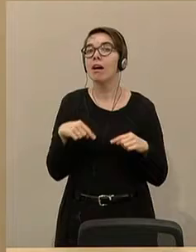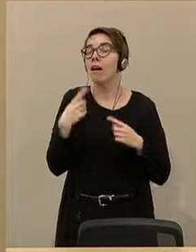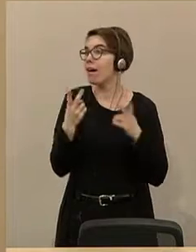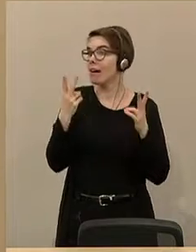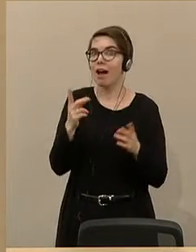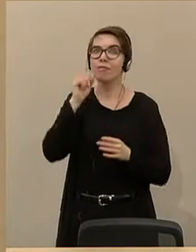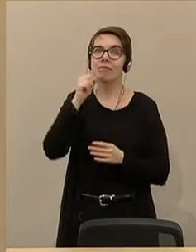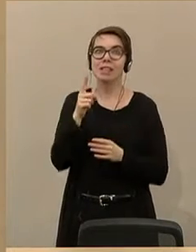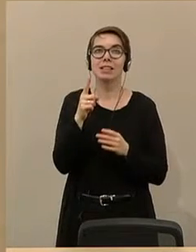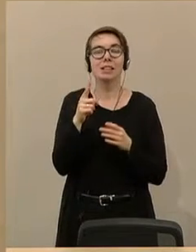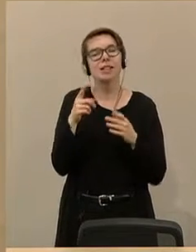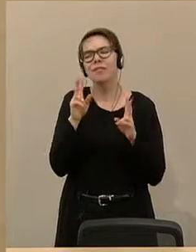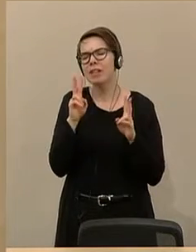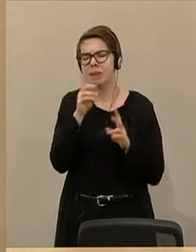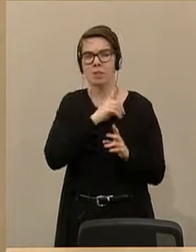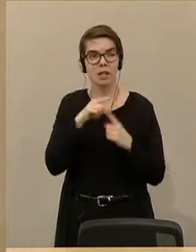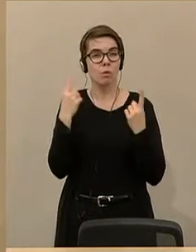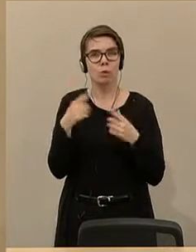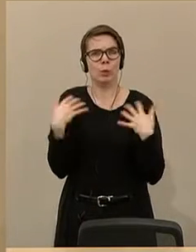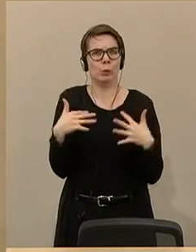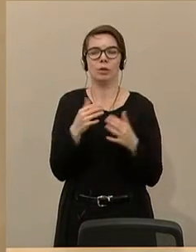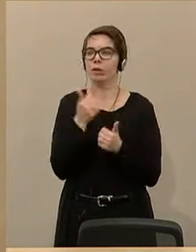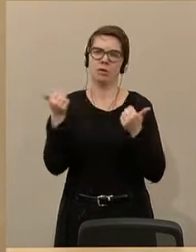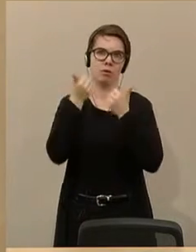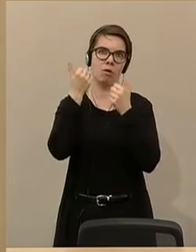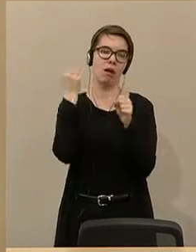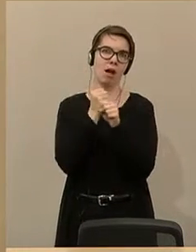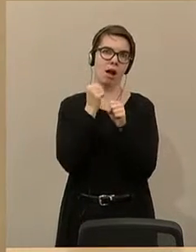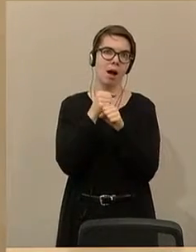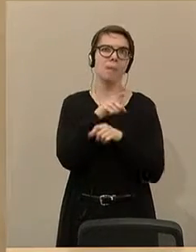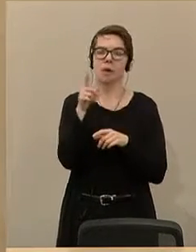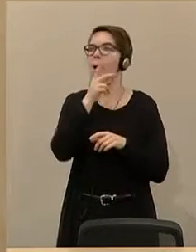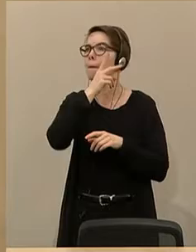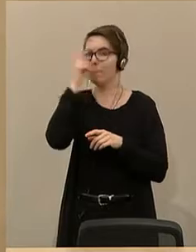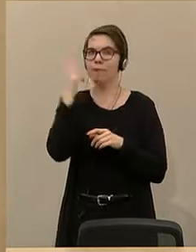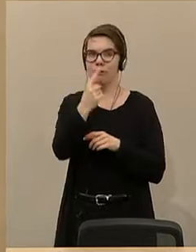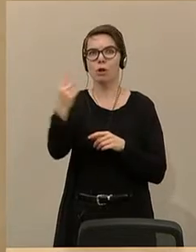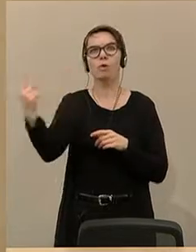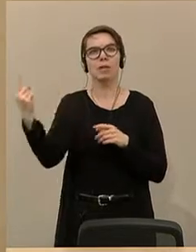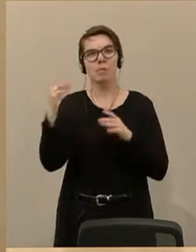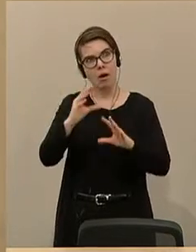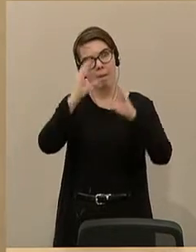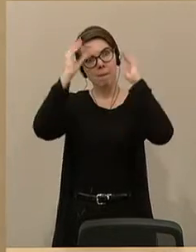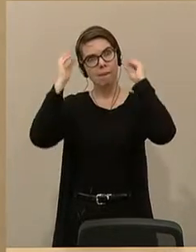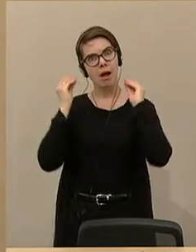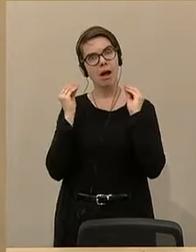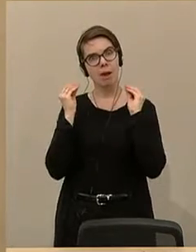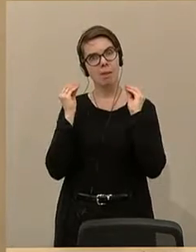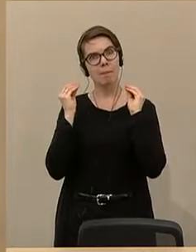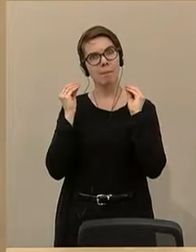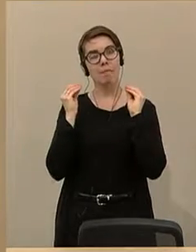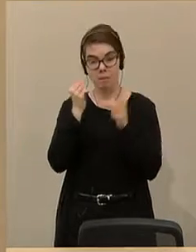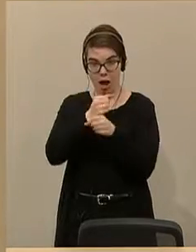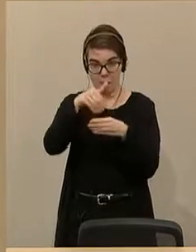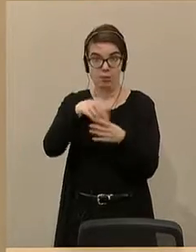hervorragende Arbeit, die unsere Polizei jeden Tag leistet, in unserer Bevölkerung auch das wahrgenommen wird, als was sie ist. Haut die